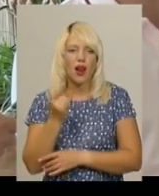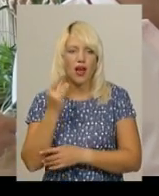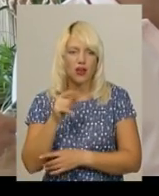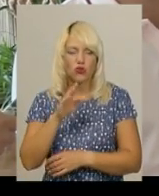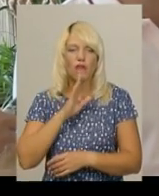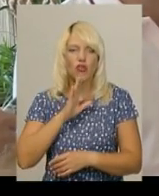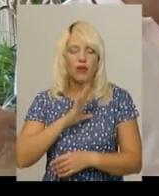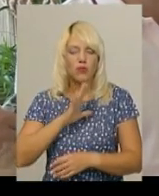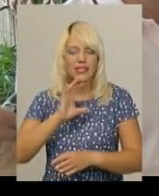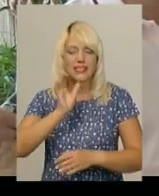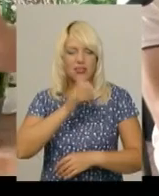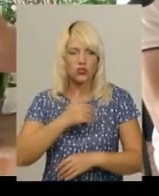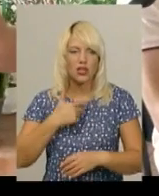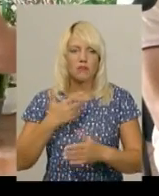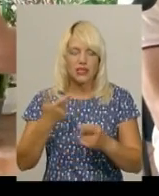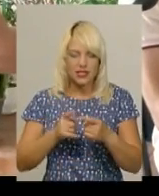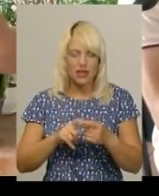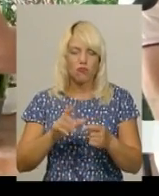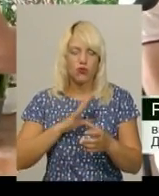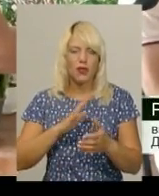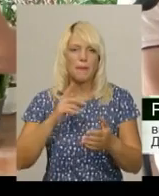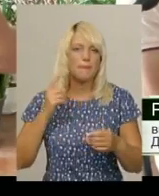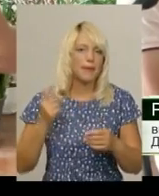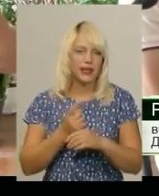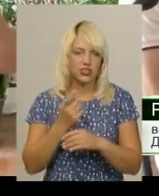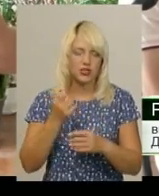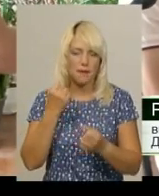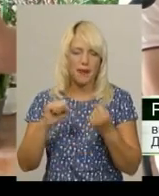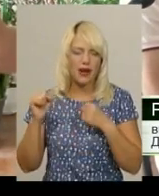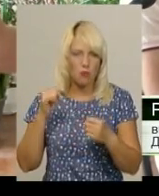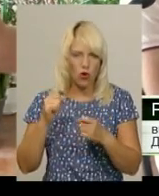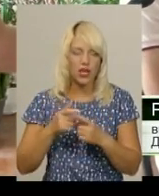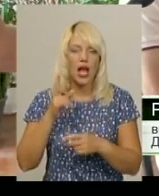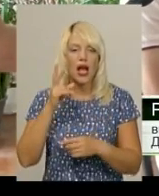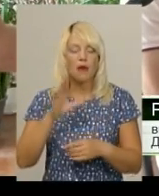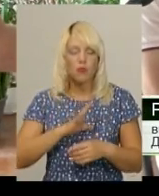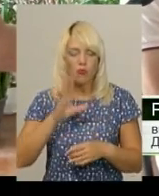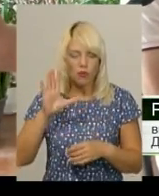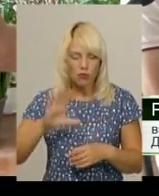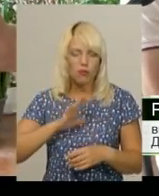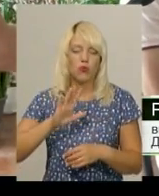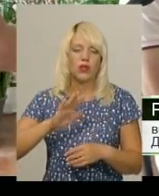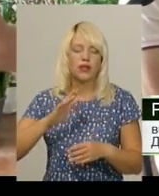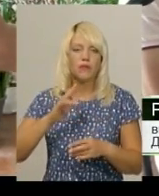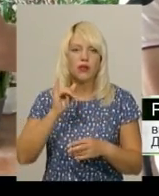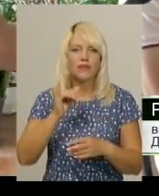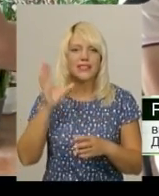ми вже з нею мали перші перемоги. Потім були в нас всеукраїнські конкурси, це є і в Львові.